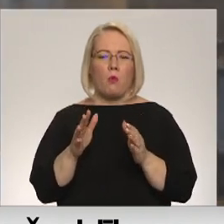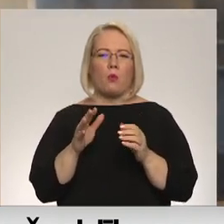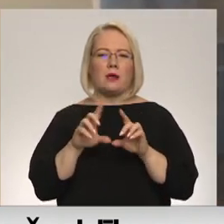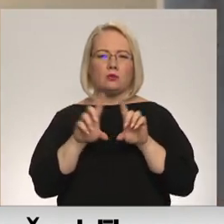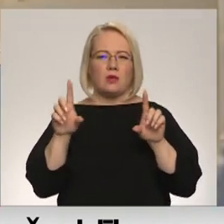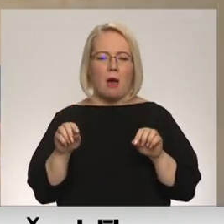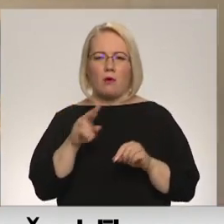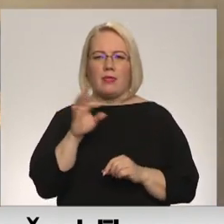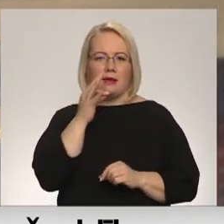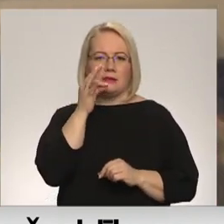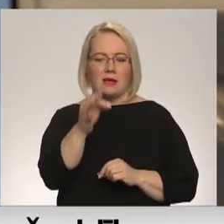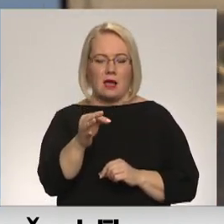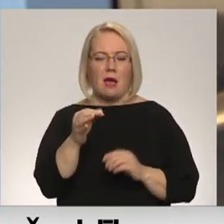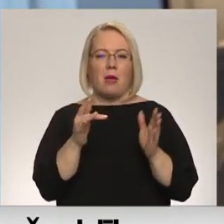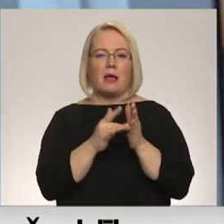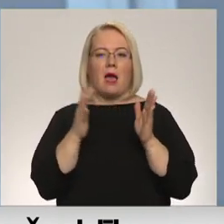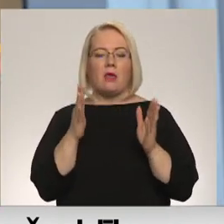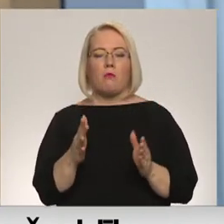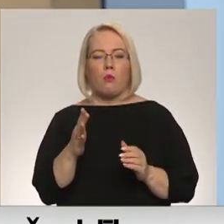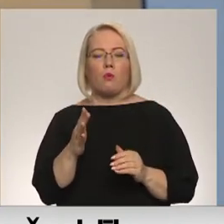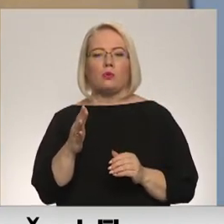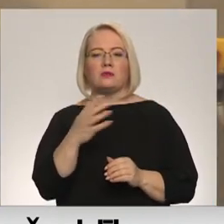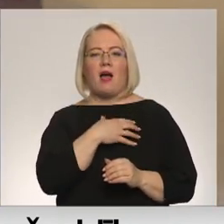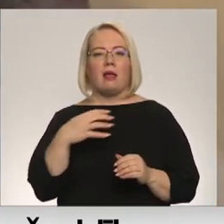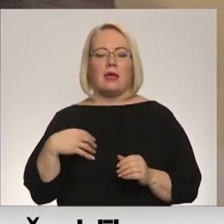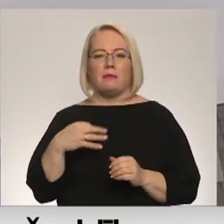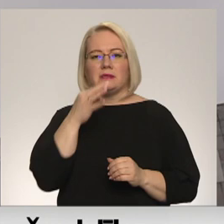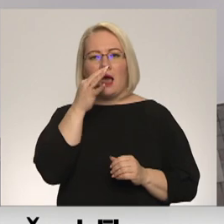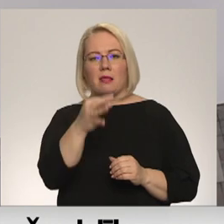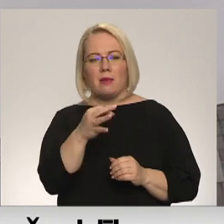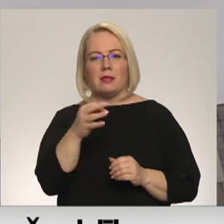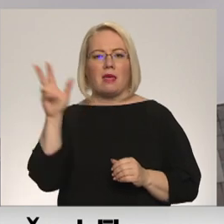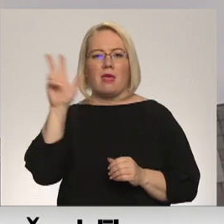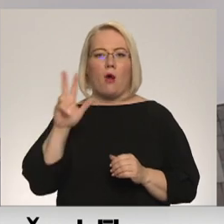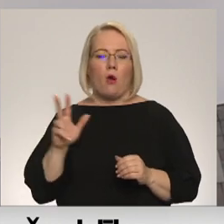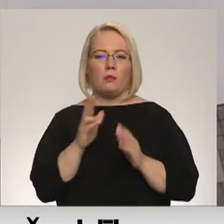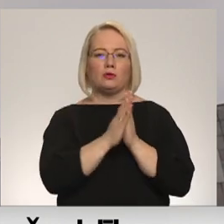būs valdības atbilde Daugavpils domas lūgumam izsniegt aizdevumu. Dinīgiem Leneva, Māris, Jūs, Cretēvē.